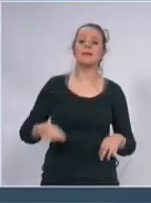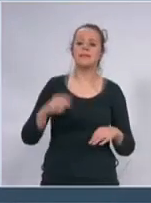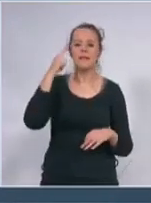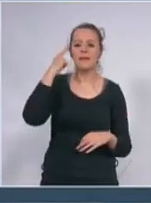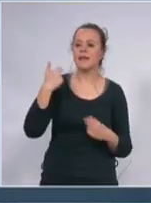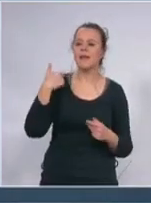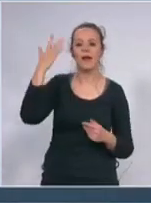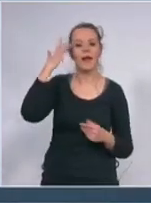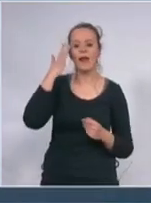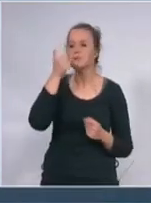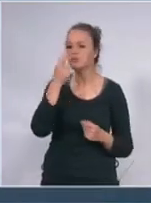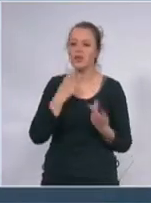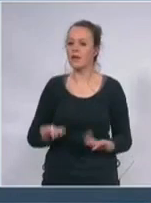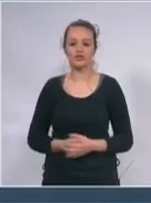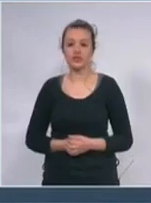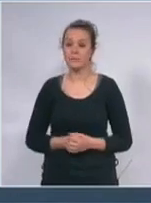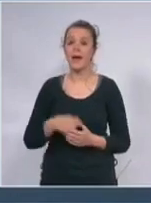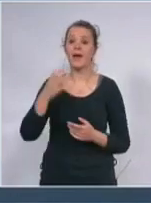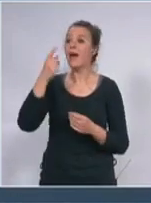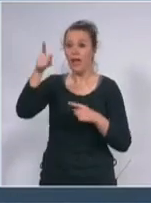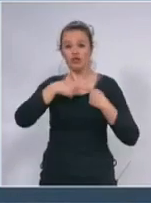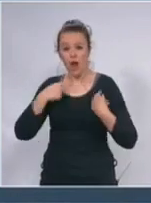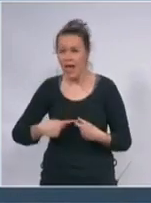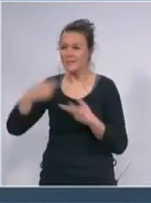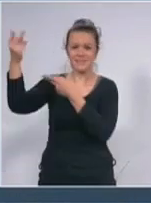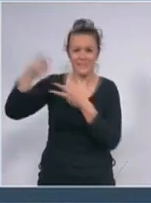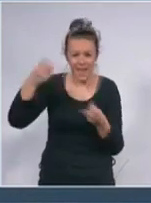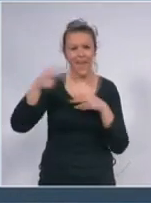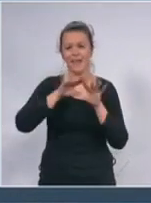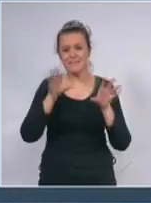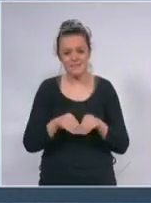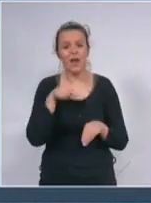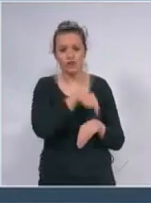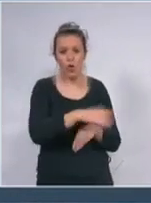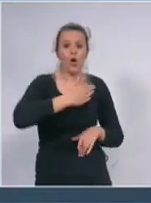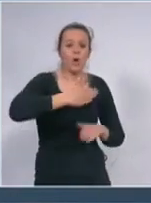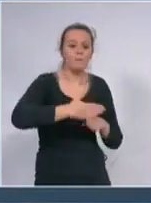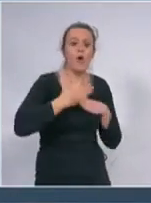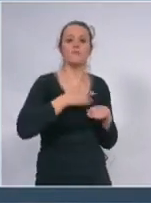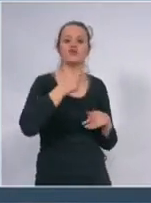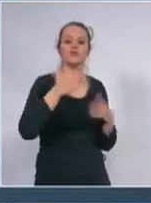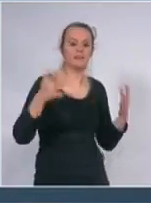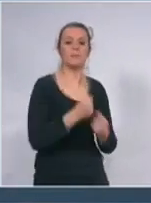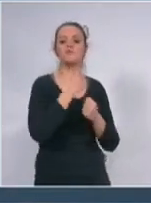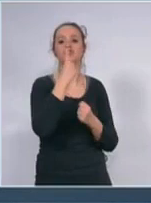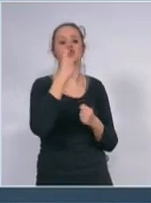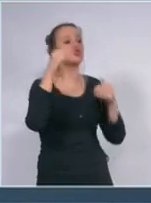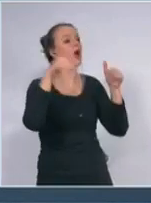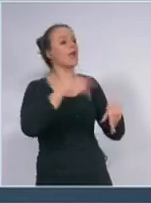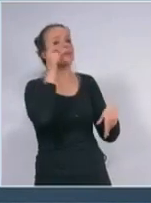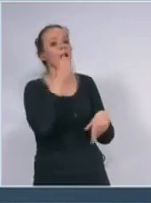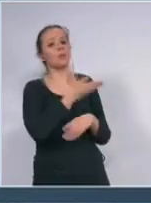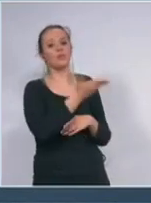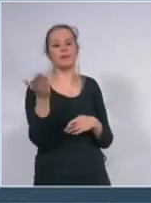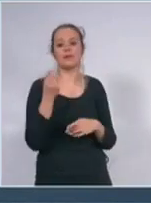stotini hiljade života u Srbiji stotini hiljade života u Srbiji čekam A330 za